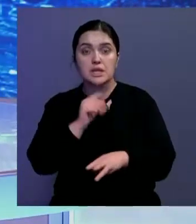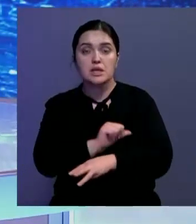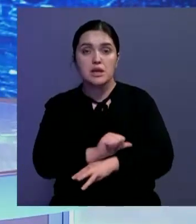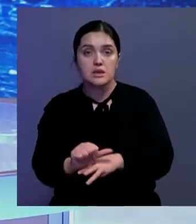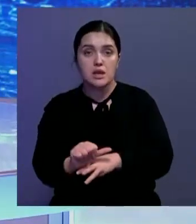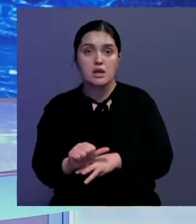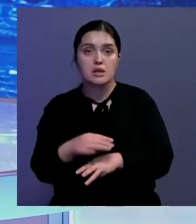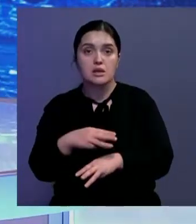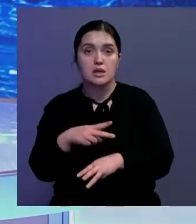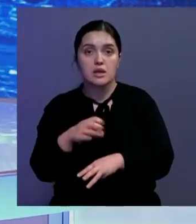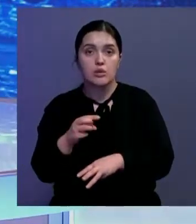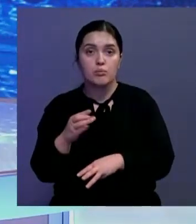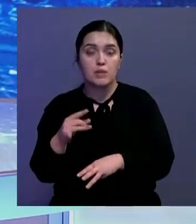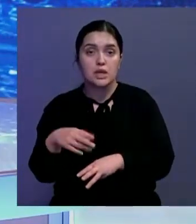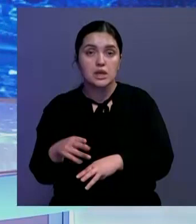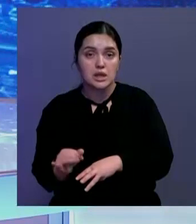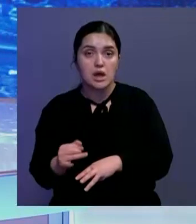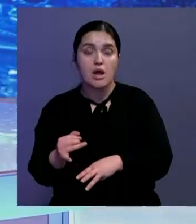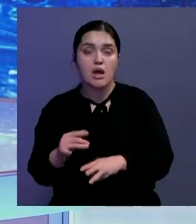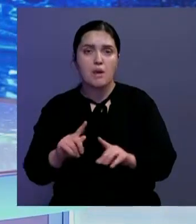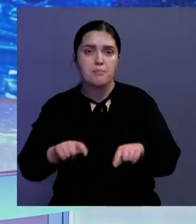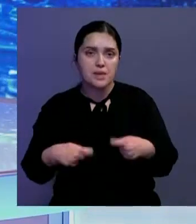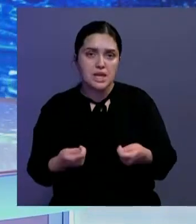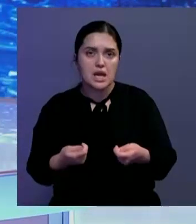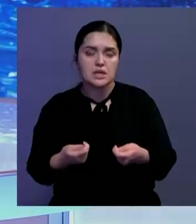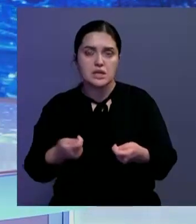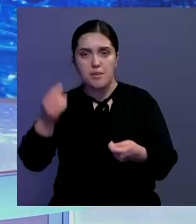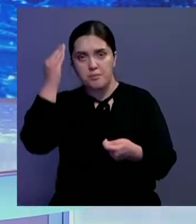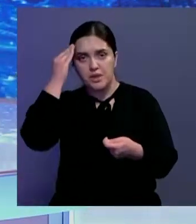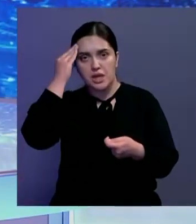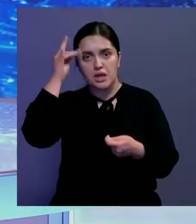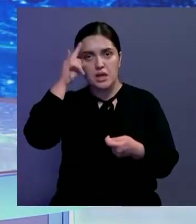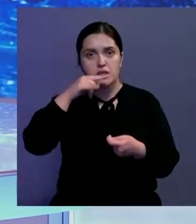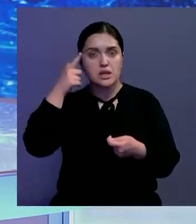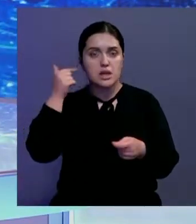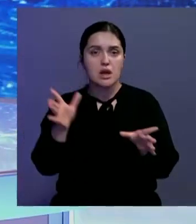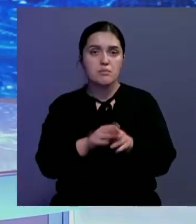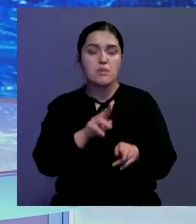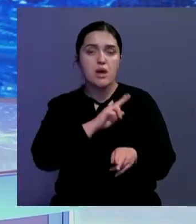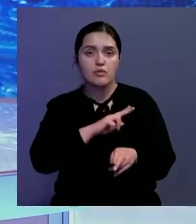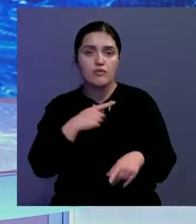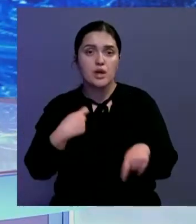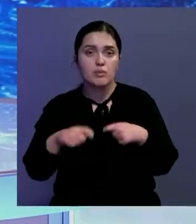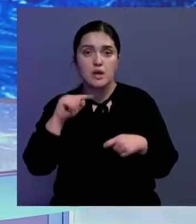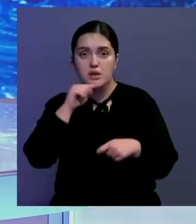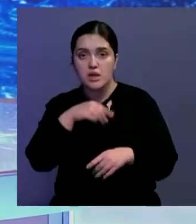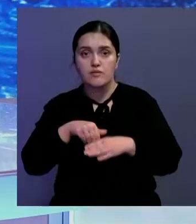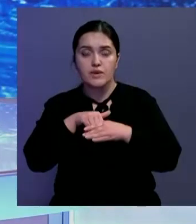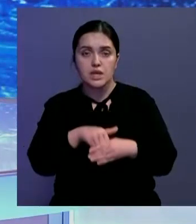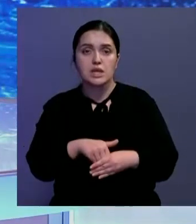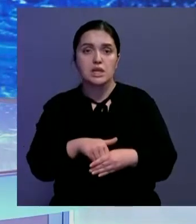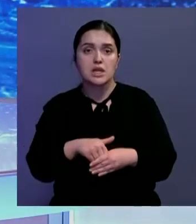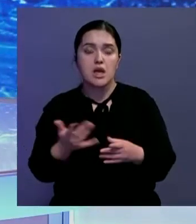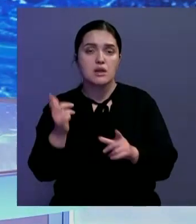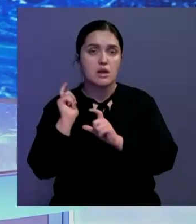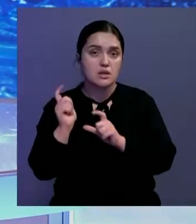Казахстана Мухтар Тлеуберди. В ходе встречи стороны обменялись мнениями по вопросам казахстанско-кыргызского сотрудничества. В торгово-экономической, инвестиционной,